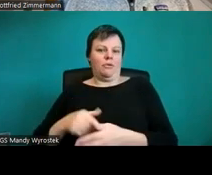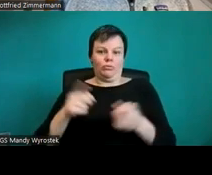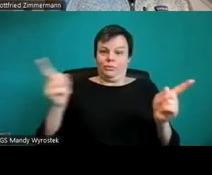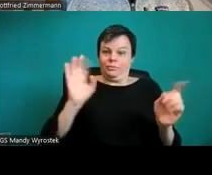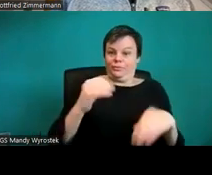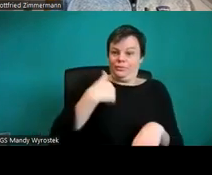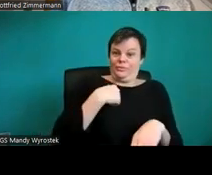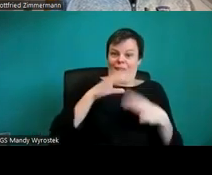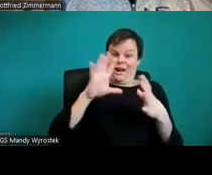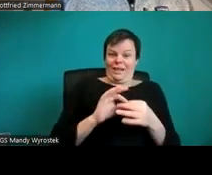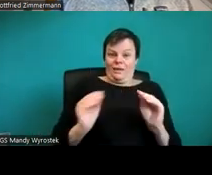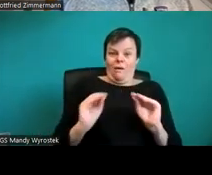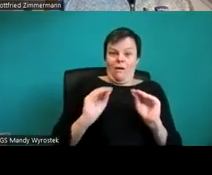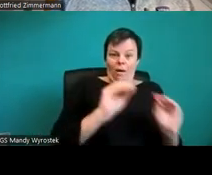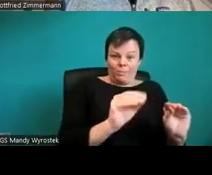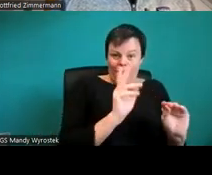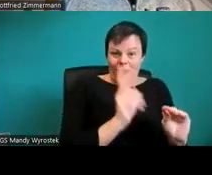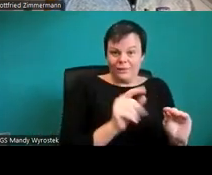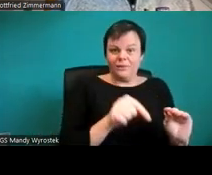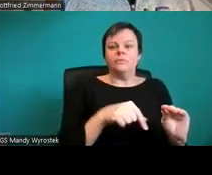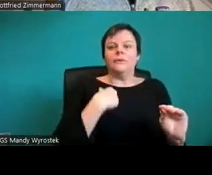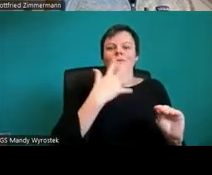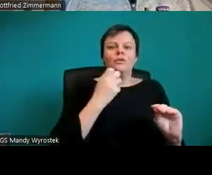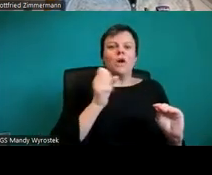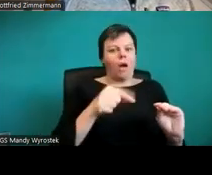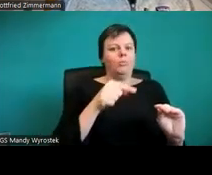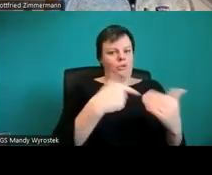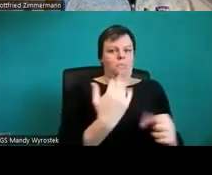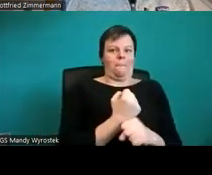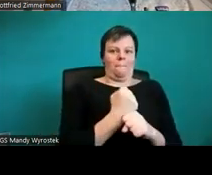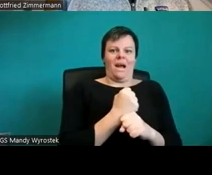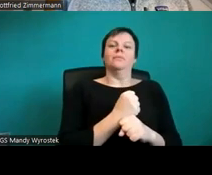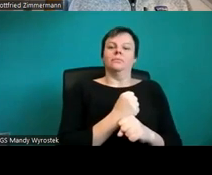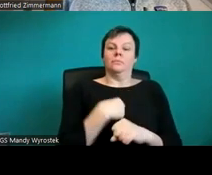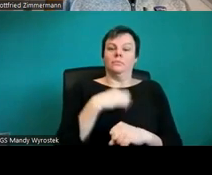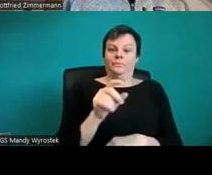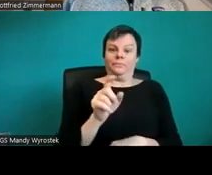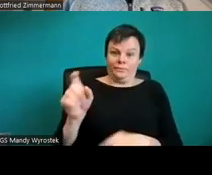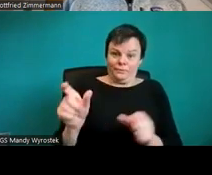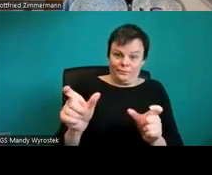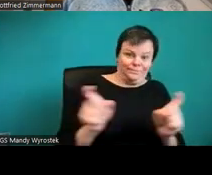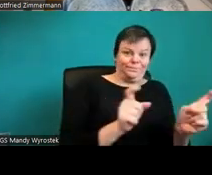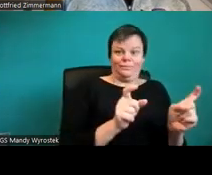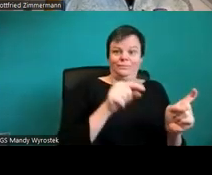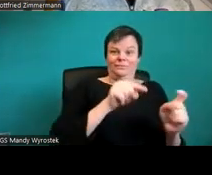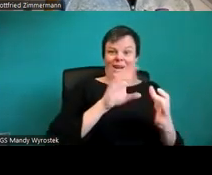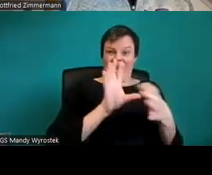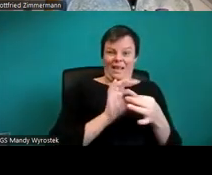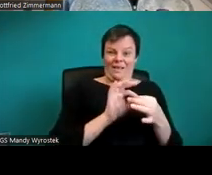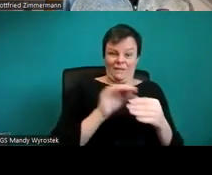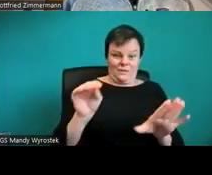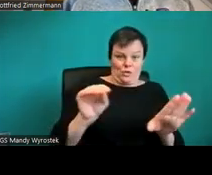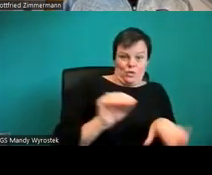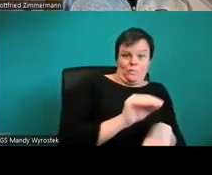Und der Screenreader liest dann das ganze Ding vor. Und auch für die Leute, die jetzt da drauf schauen auf die Folie, ist es